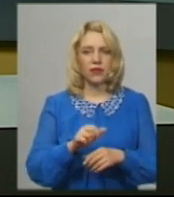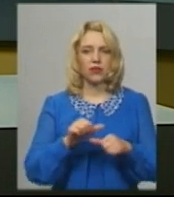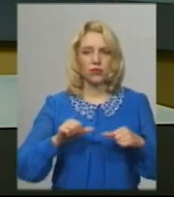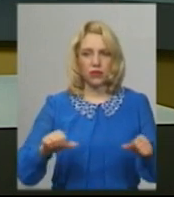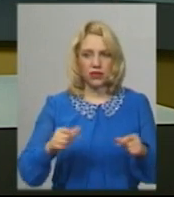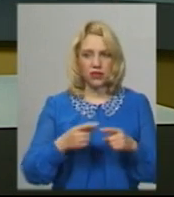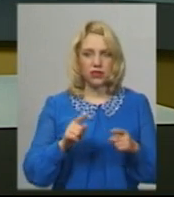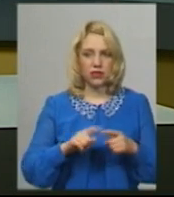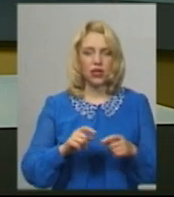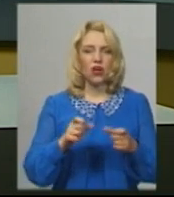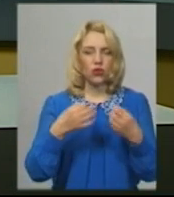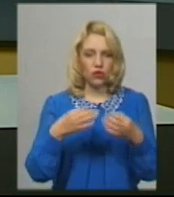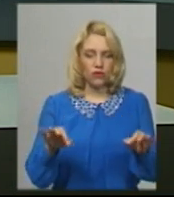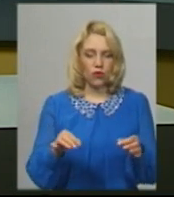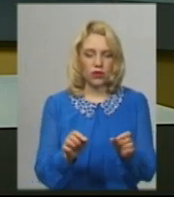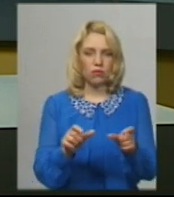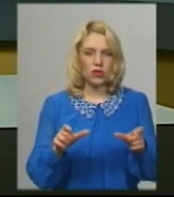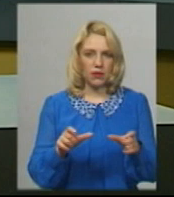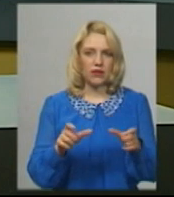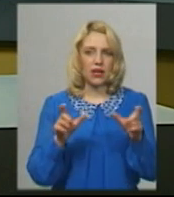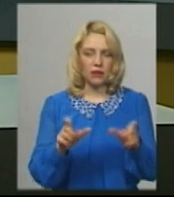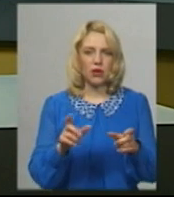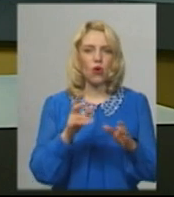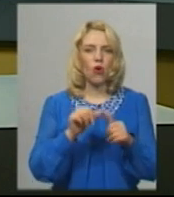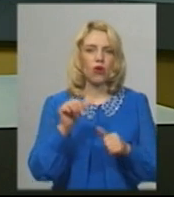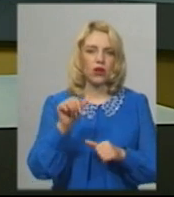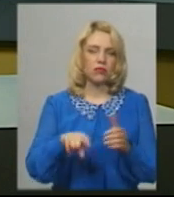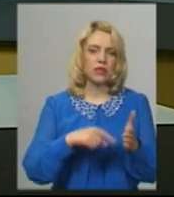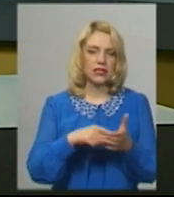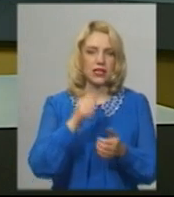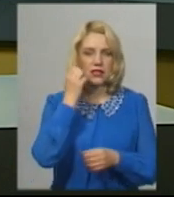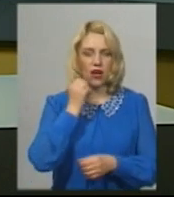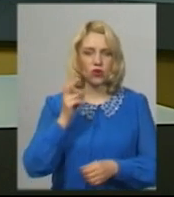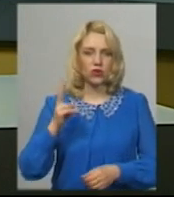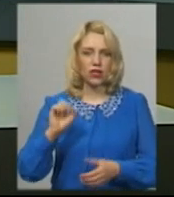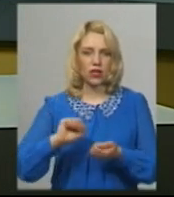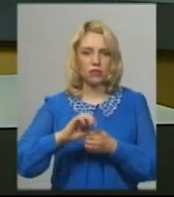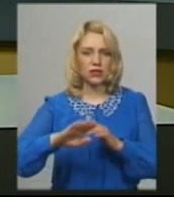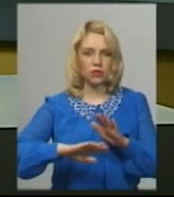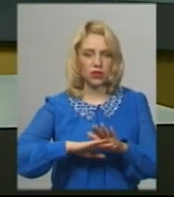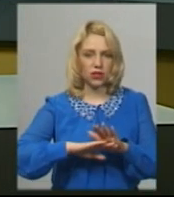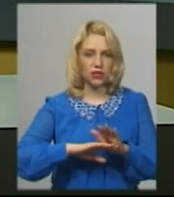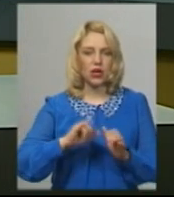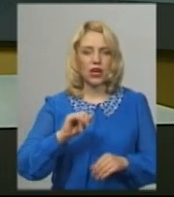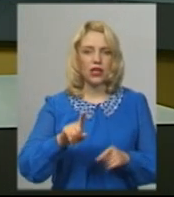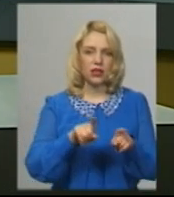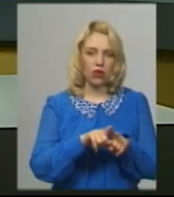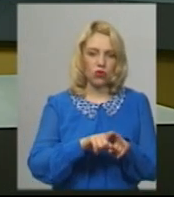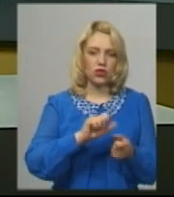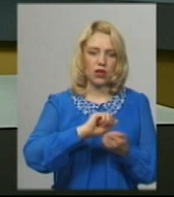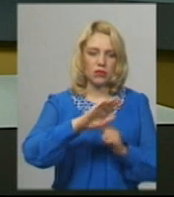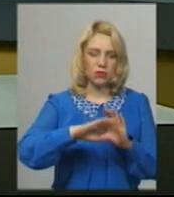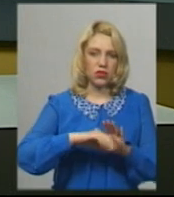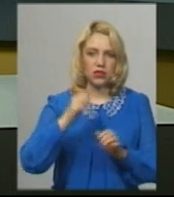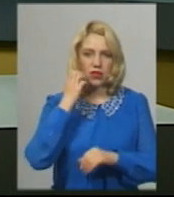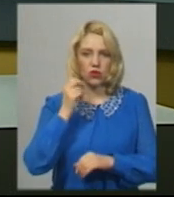послабити карантинні обмеження, крім міст Кам'янець-Подільський та Староконстантинів, і Кам'янець-Подільського та Староконстантинівського районів.